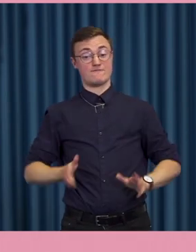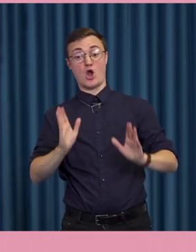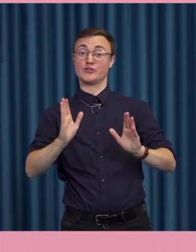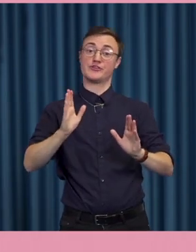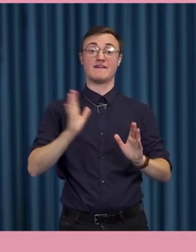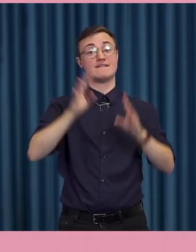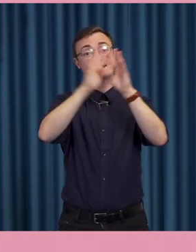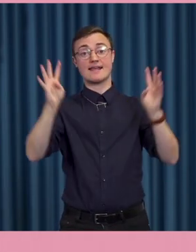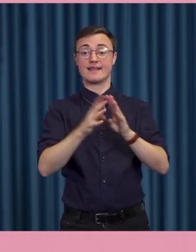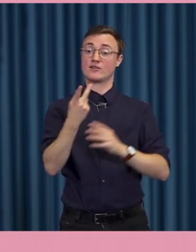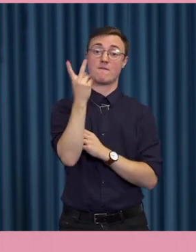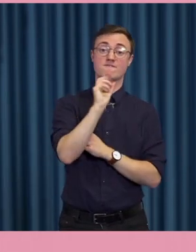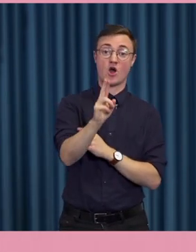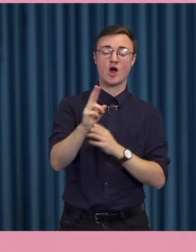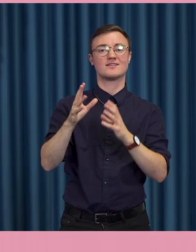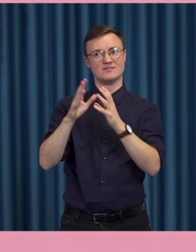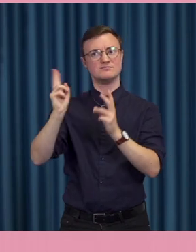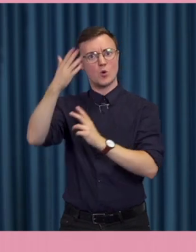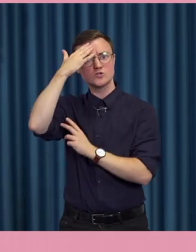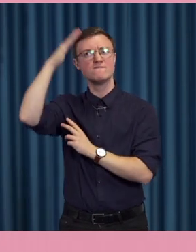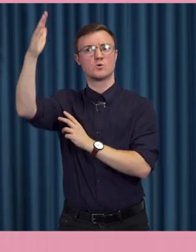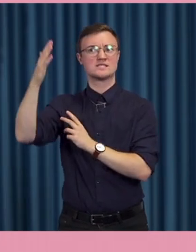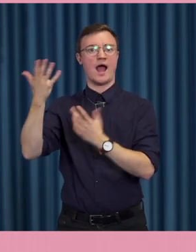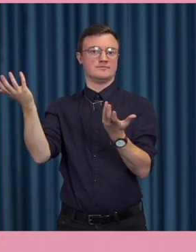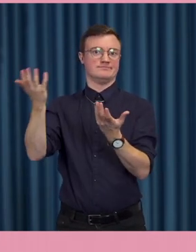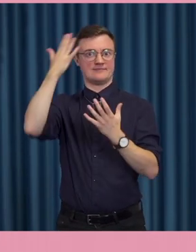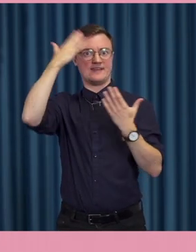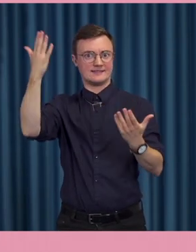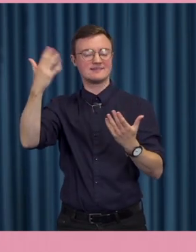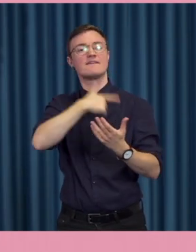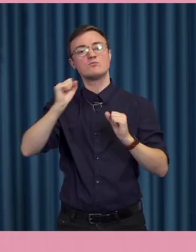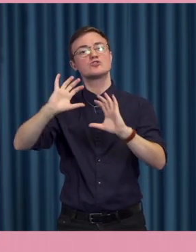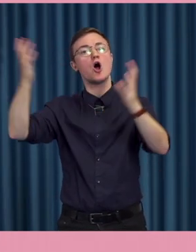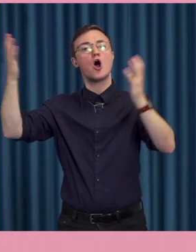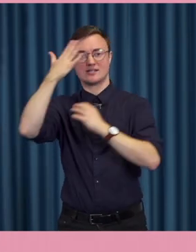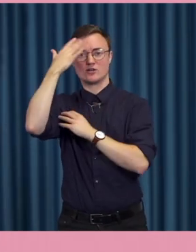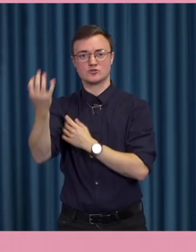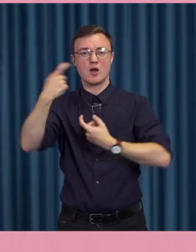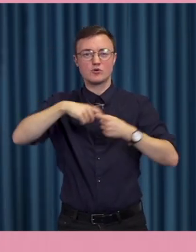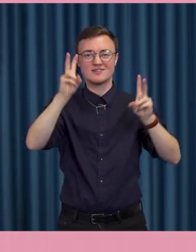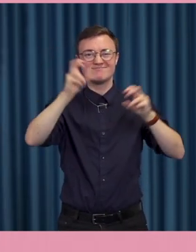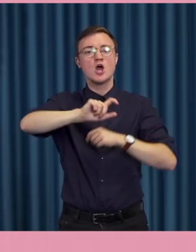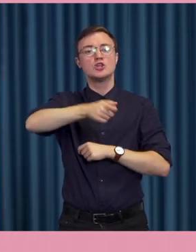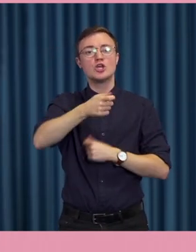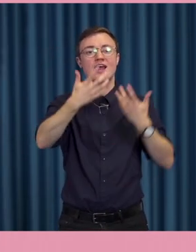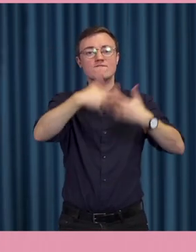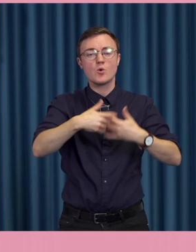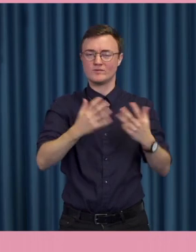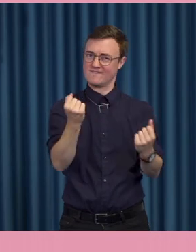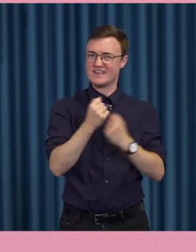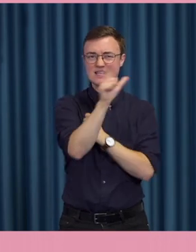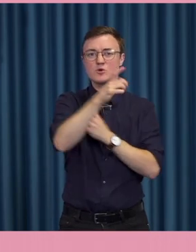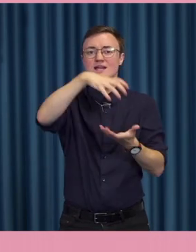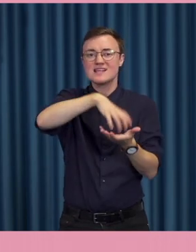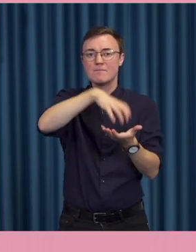vägen. Vi måste öka den allmänna kunskapen. Vi måste öka kunskapen hos nyckelfunktioner i samhället. Vi pratar om journalister,